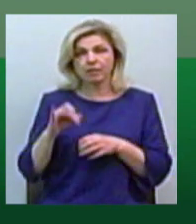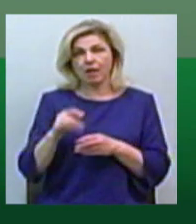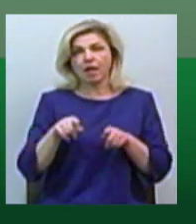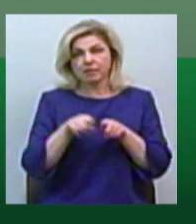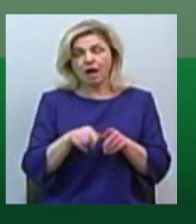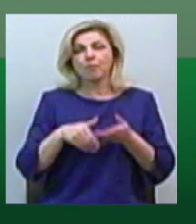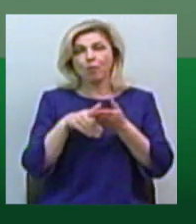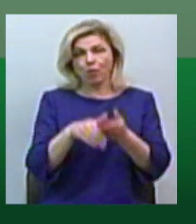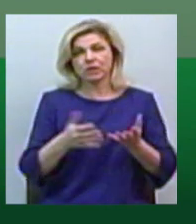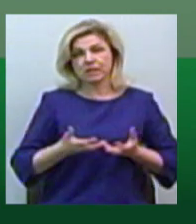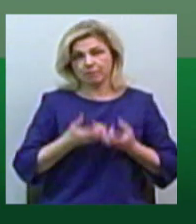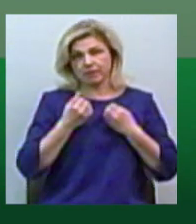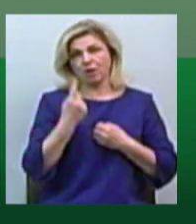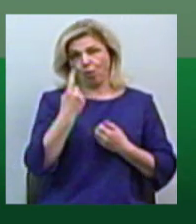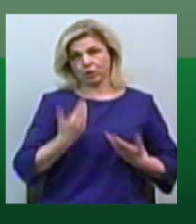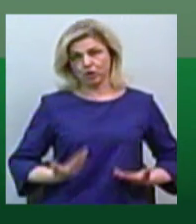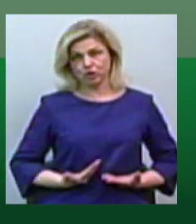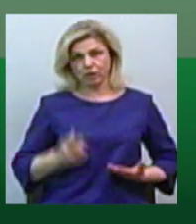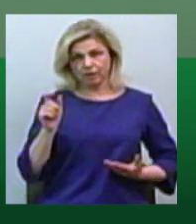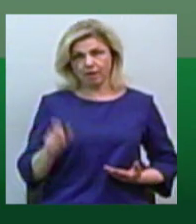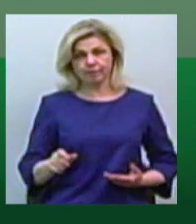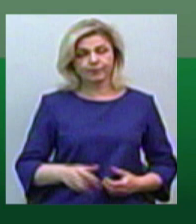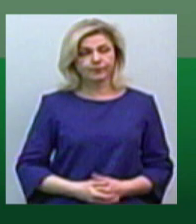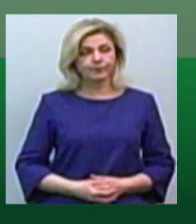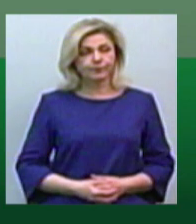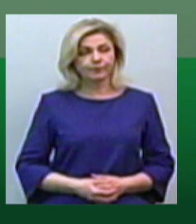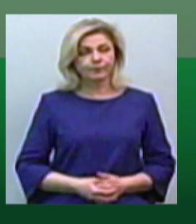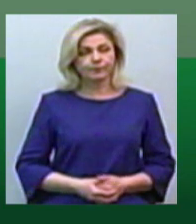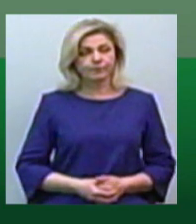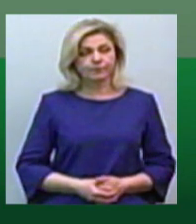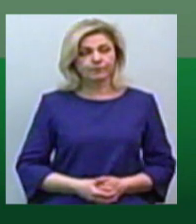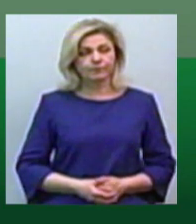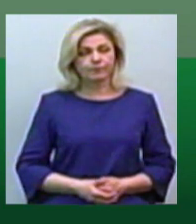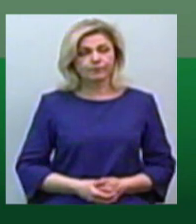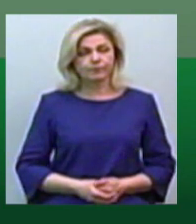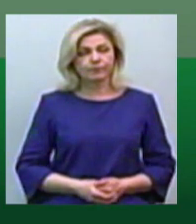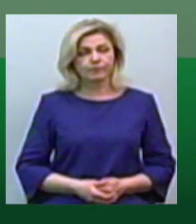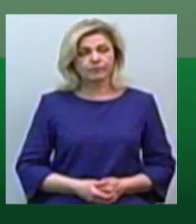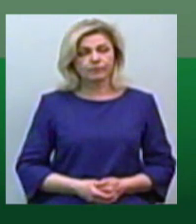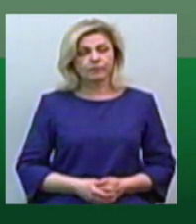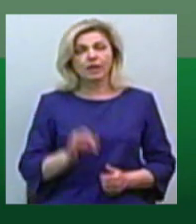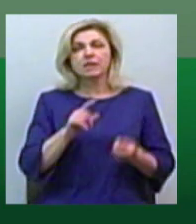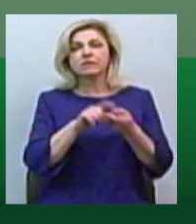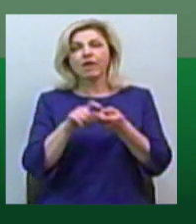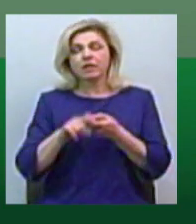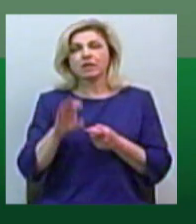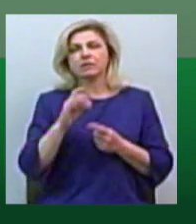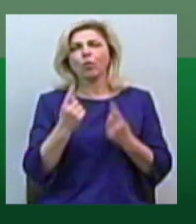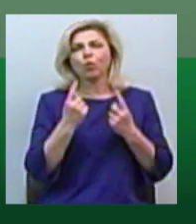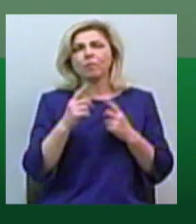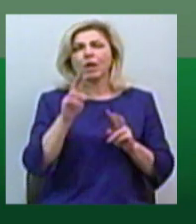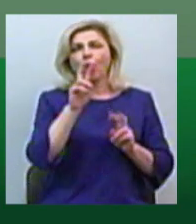обмежиття. Ми провели переговори з деякими компаніями. Знайшли компанії,